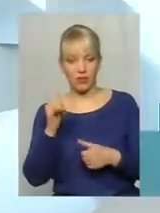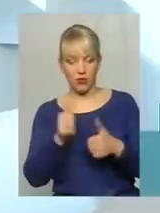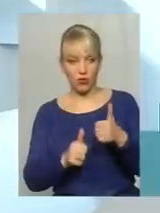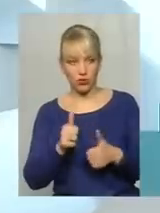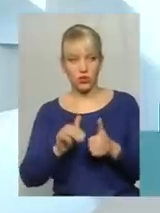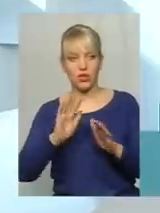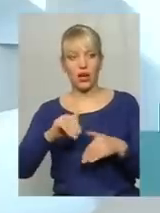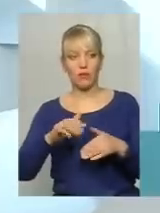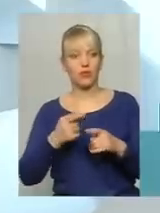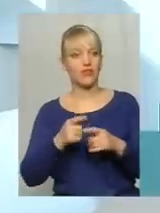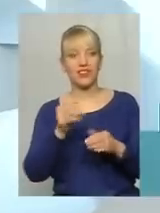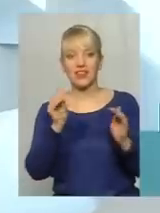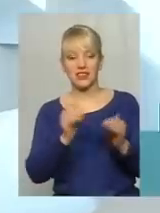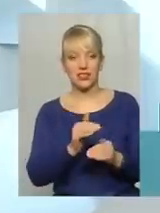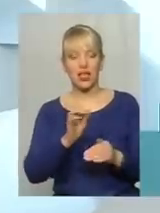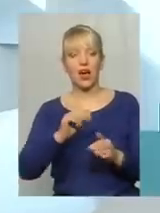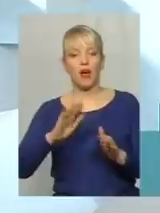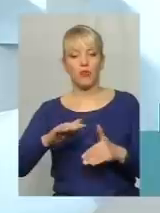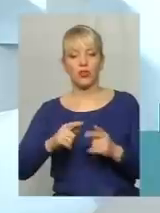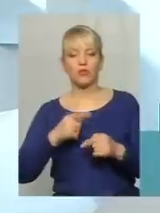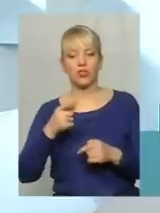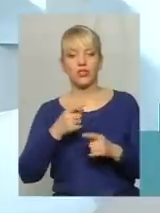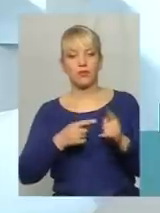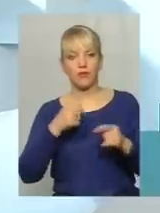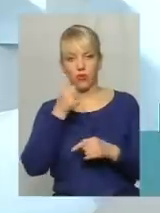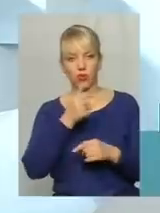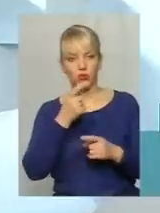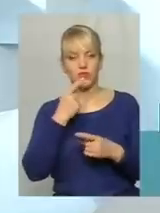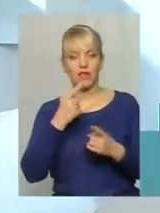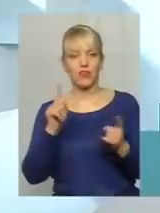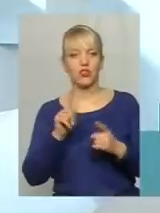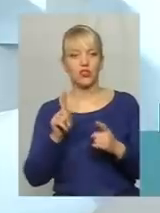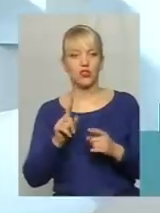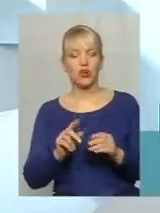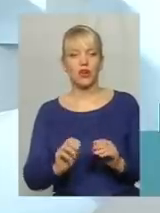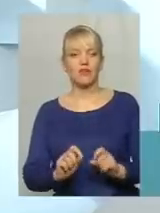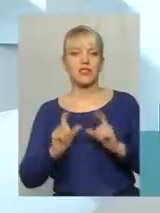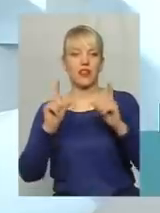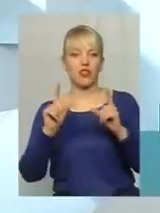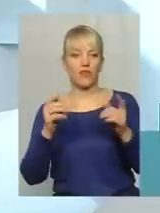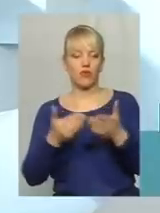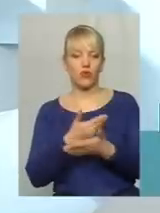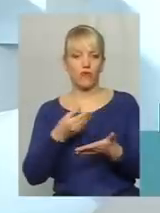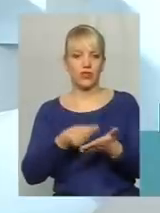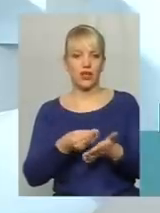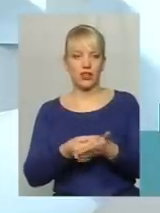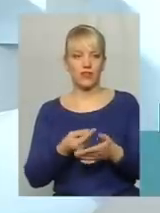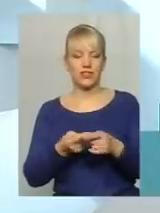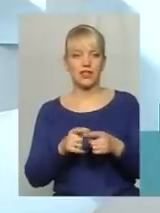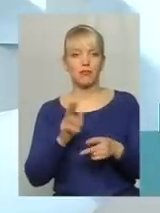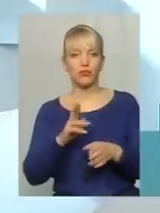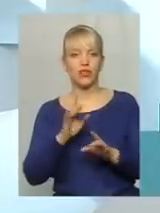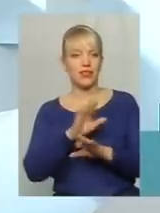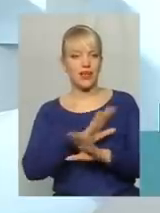потім, бо він дуже низький, а потім через півроку заявила про те, що встановлює новий тариф, це буде як